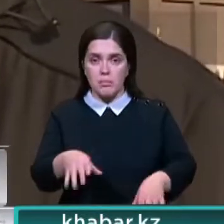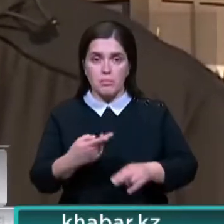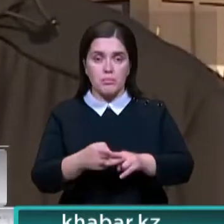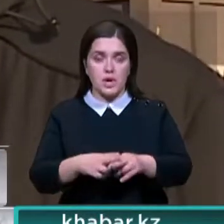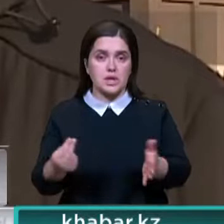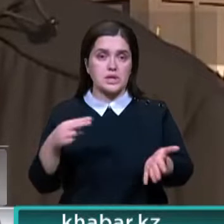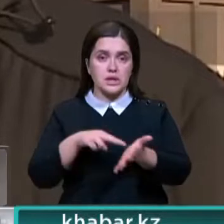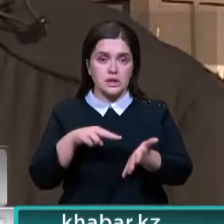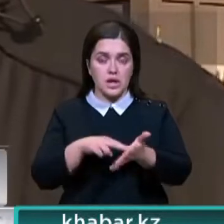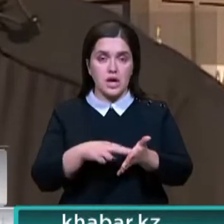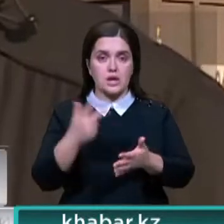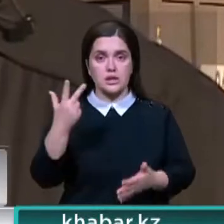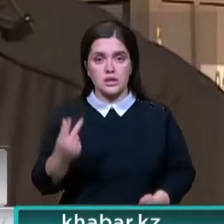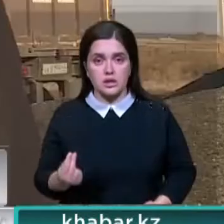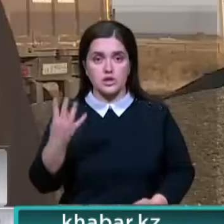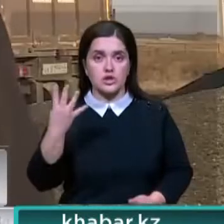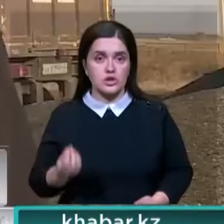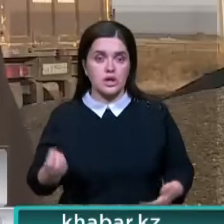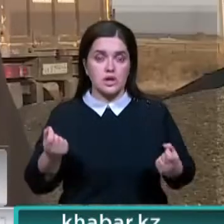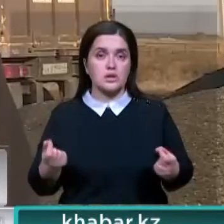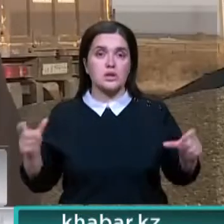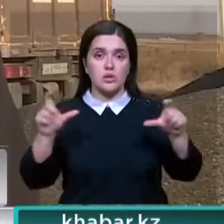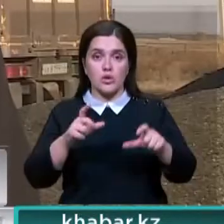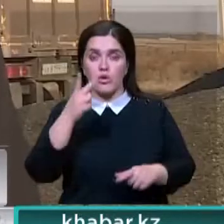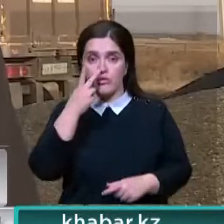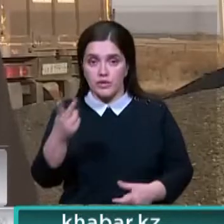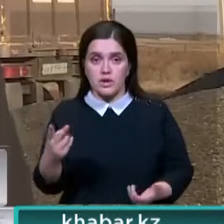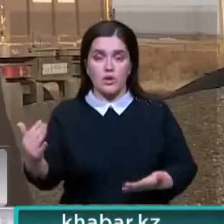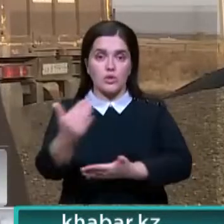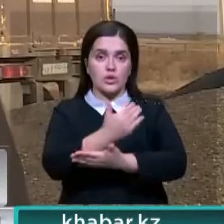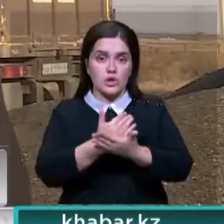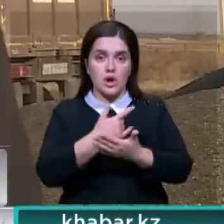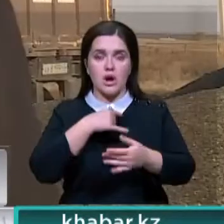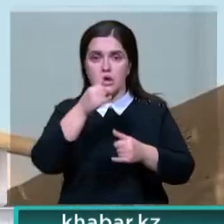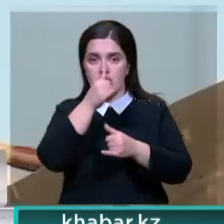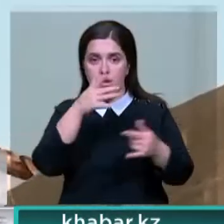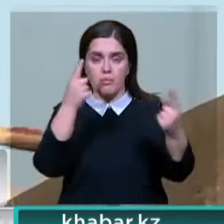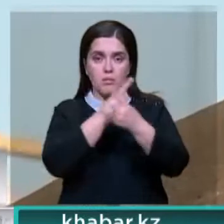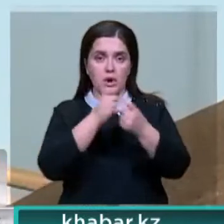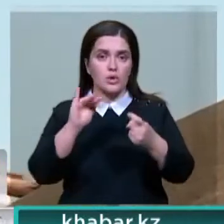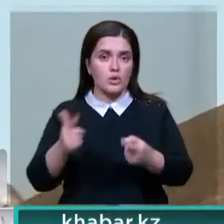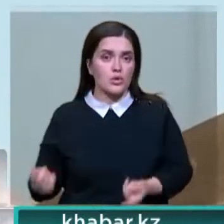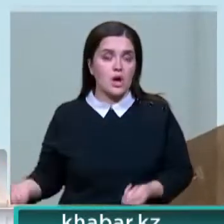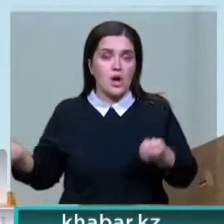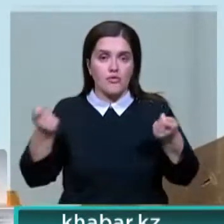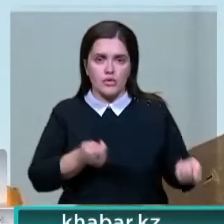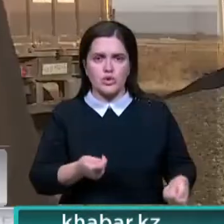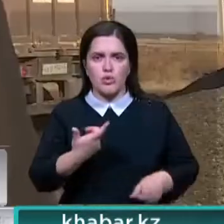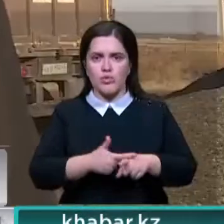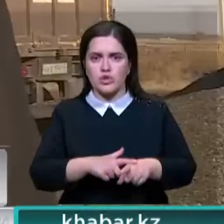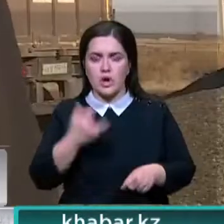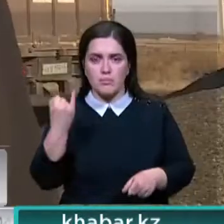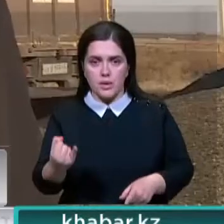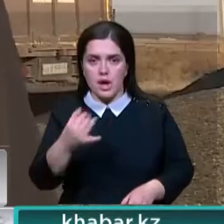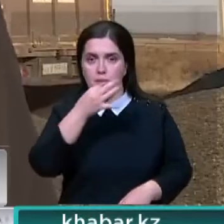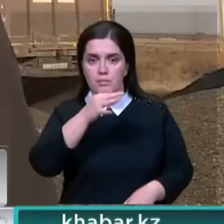3-4 дня как скаканула. Вы же видите урожайность, я за всю страну не могу говорить. Я знаю, что с юга возят очень плохие подсолнухи. У